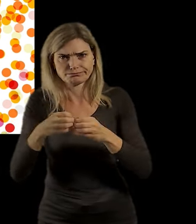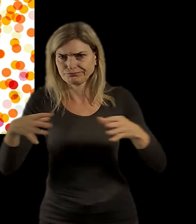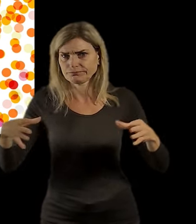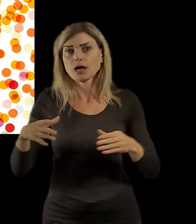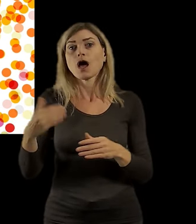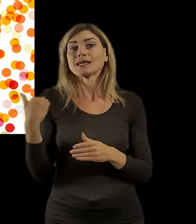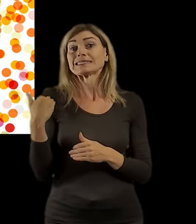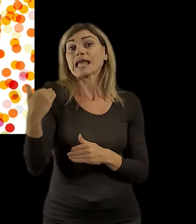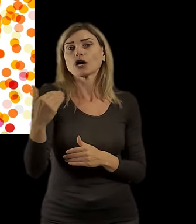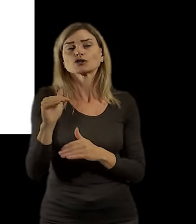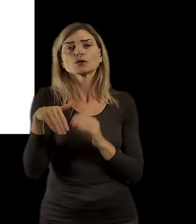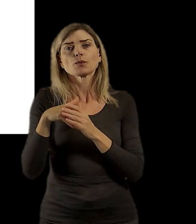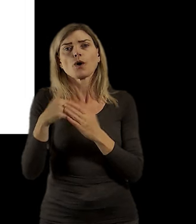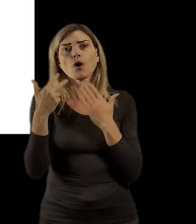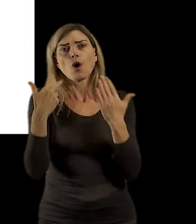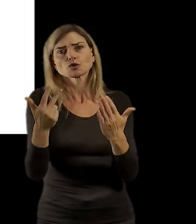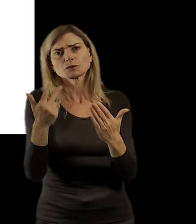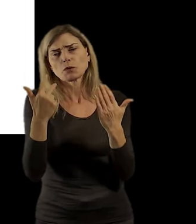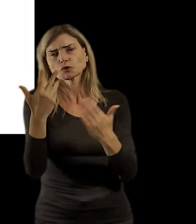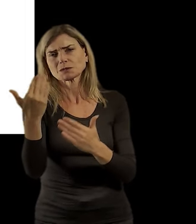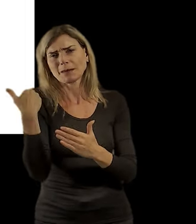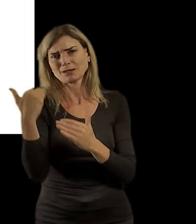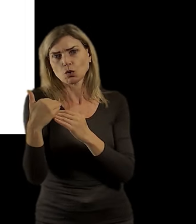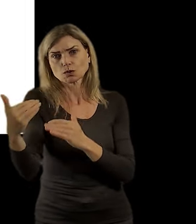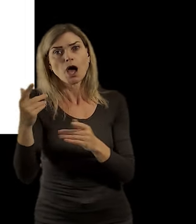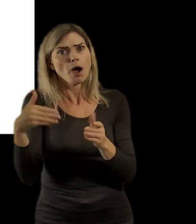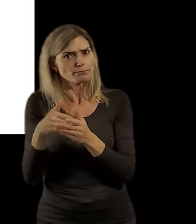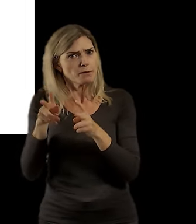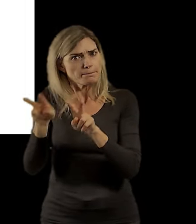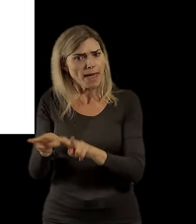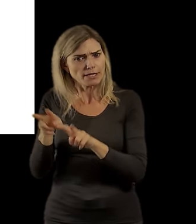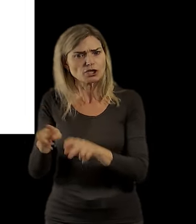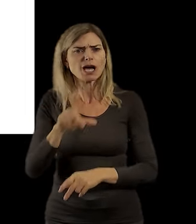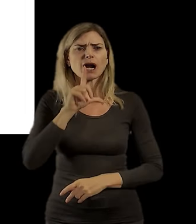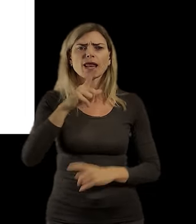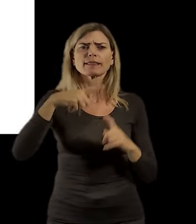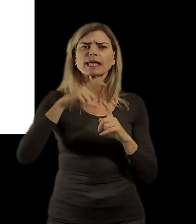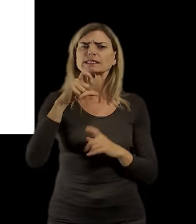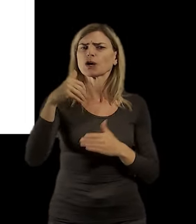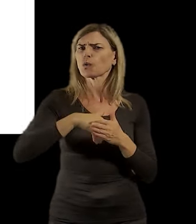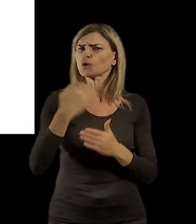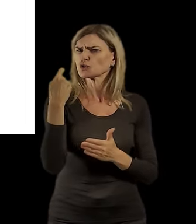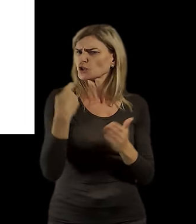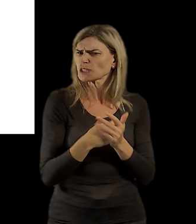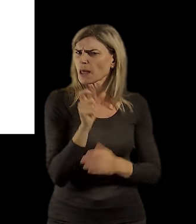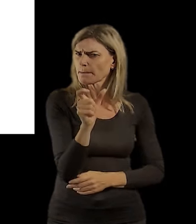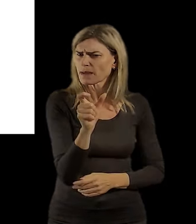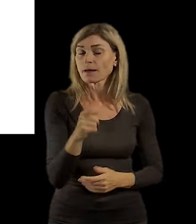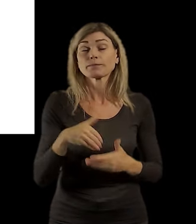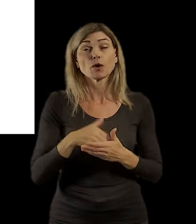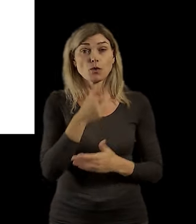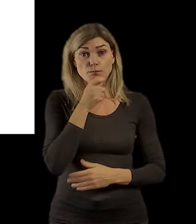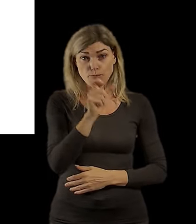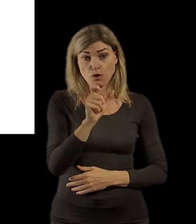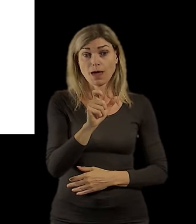let a o ty se je potřeba nějak postarat. Co je to LTC neboli Long Term Care? Je to takový pojem, který